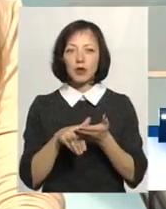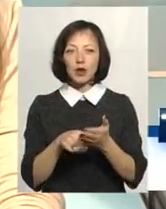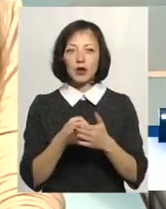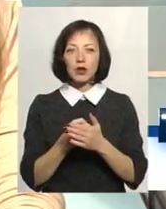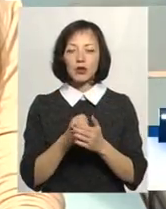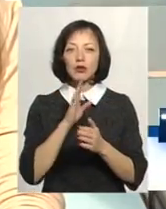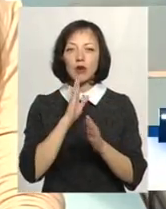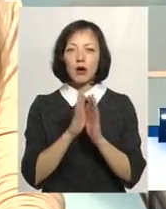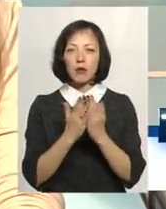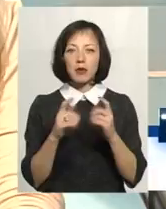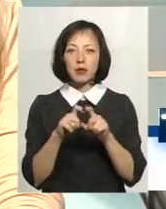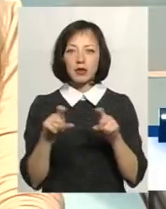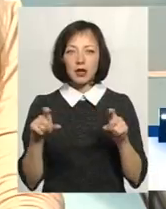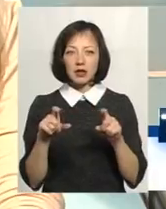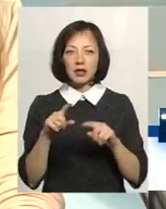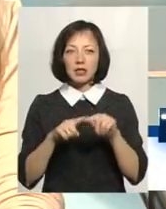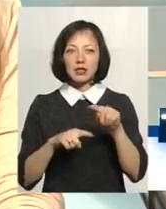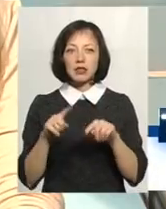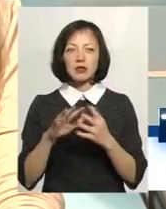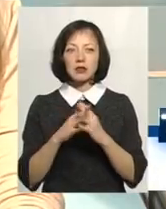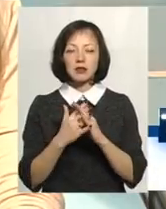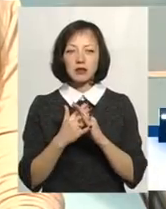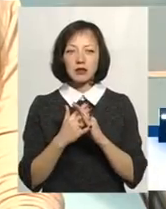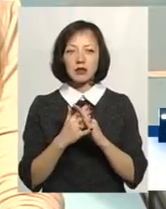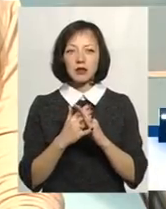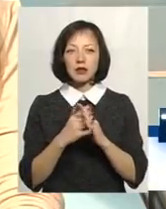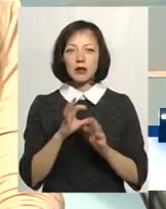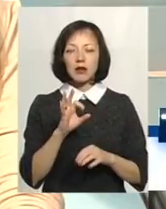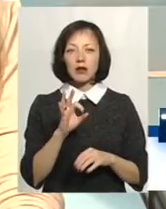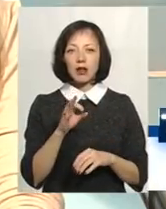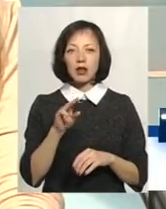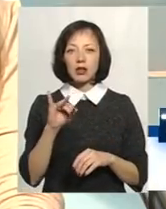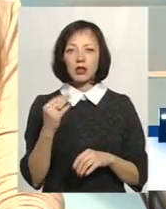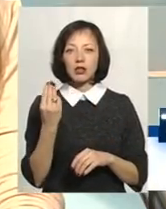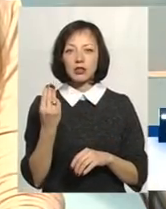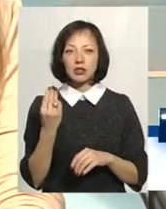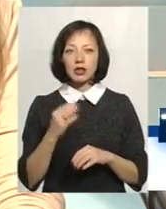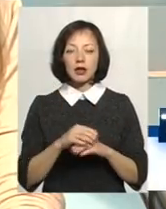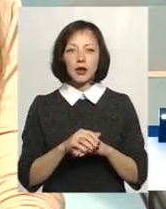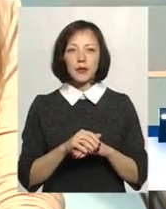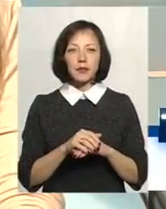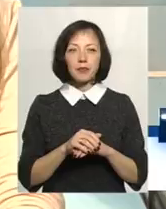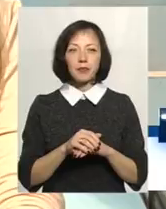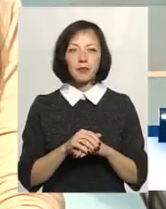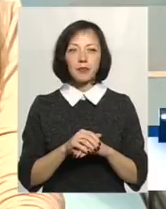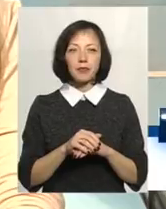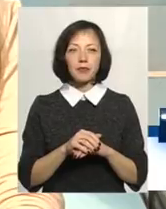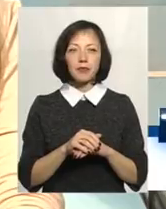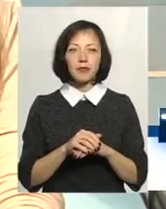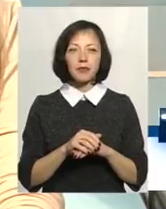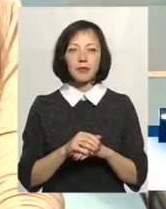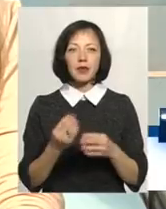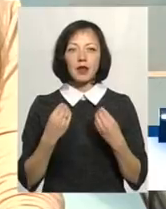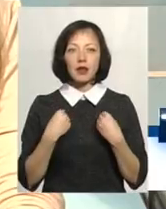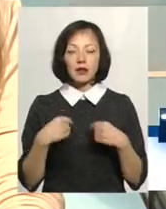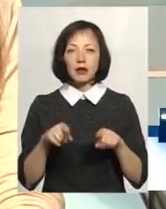бібліотекаря з рідного села Олени Тиш, якої я історію досліджувала. Вона надала